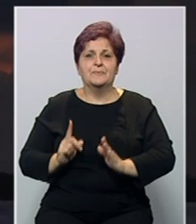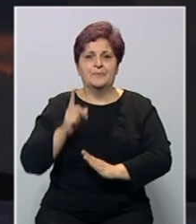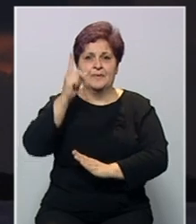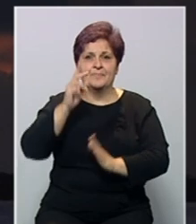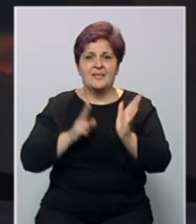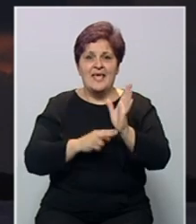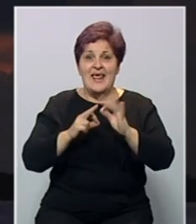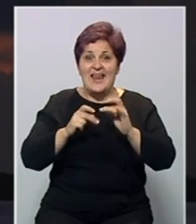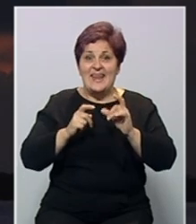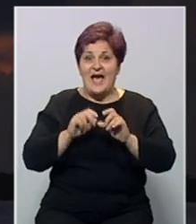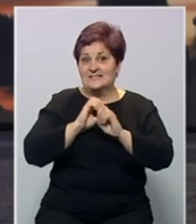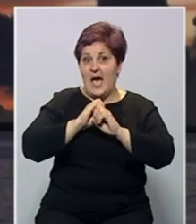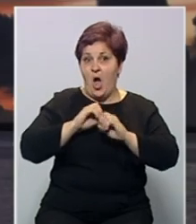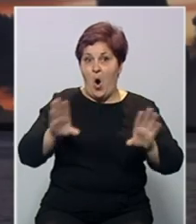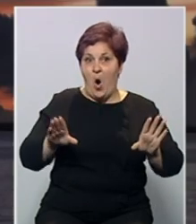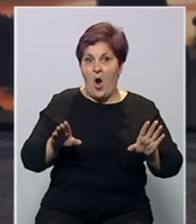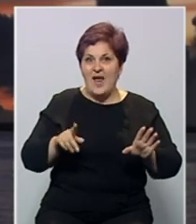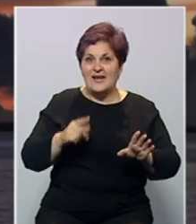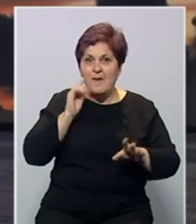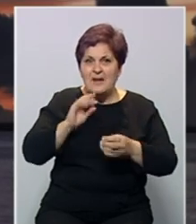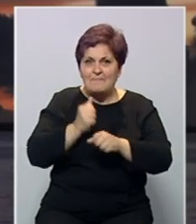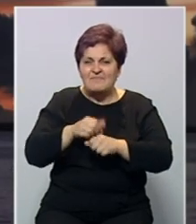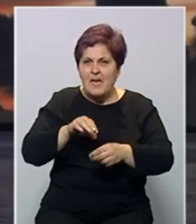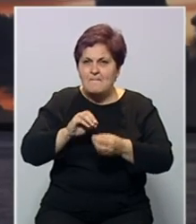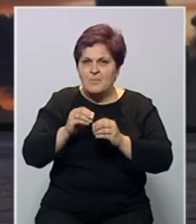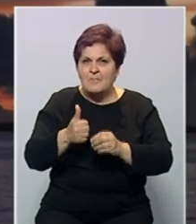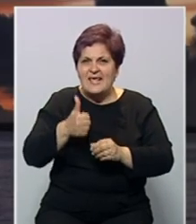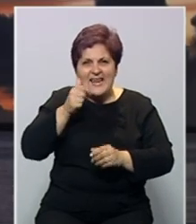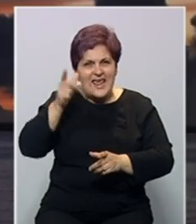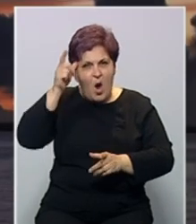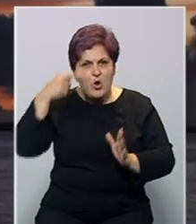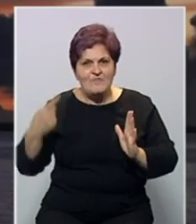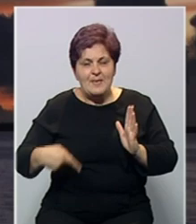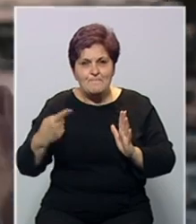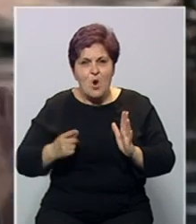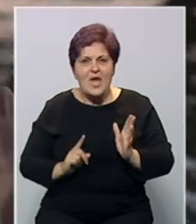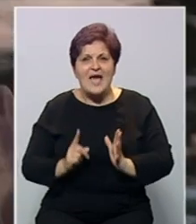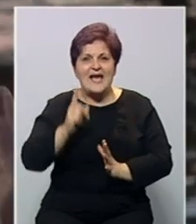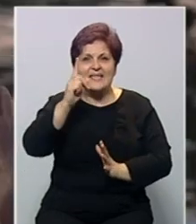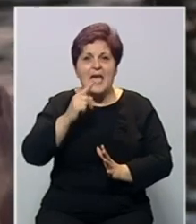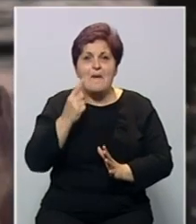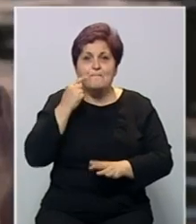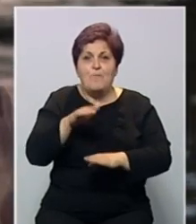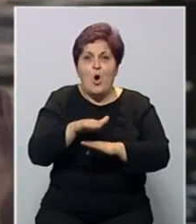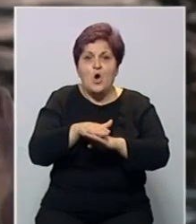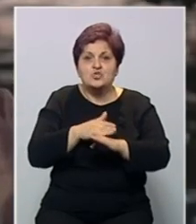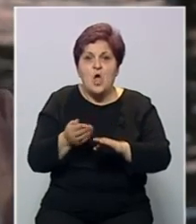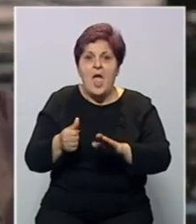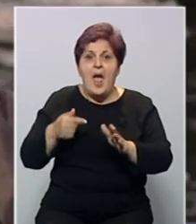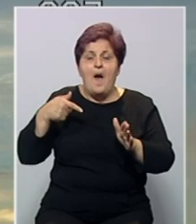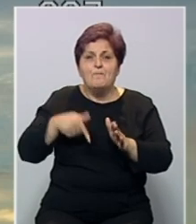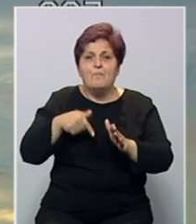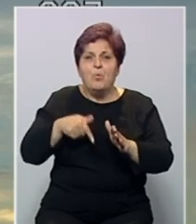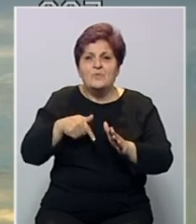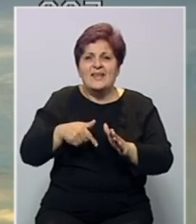lansiranja. NASA je objavila da je detektiran problem na jednom od glavnih motora rakete pošto je počelo punjenje